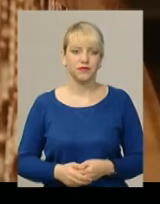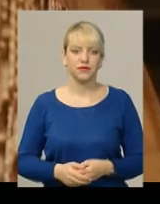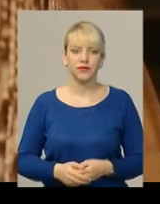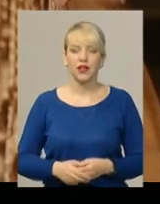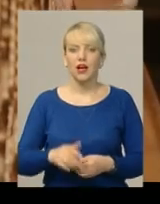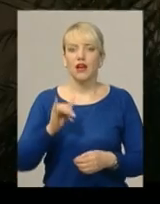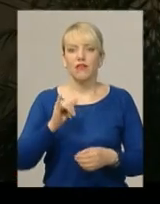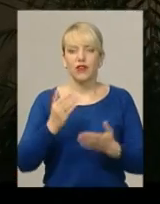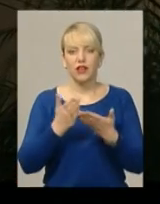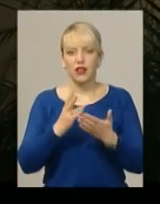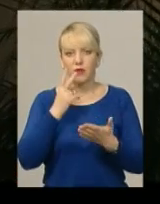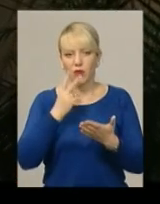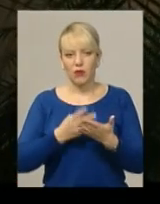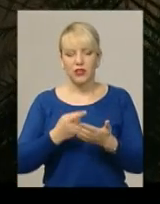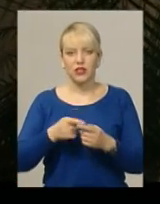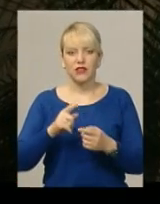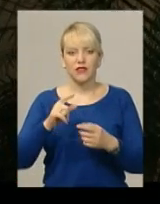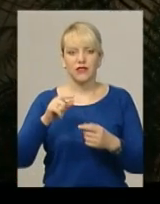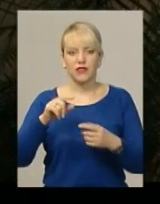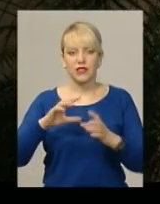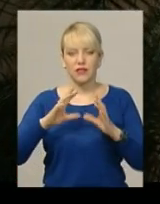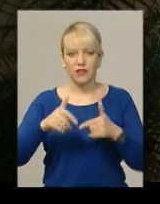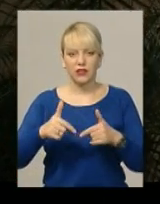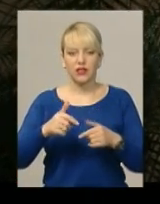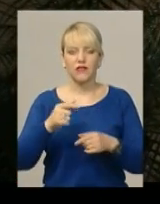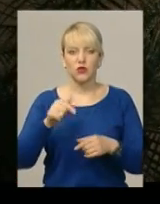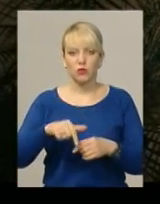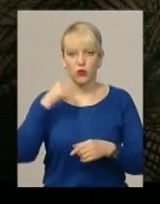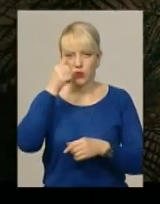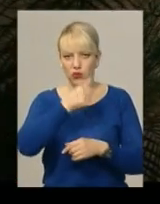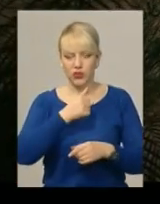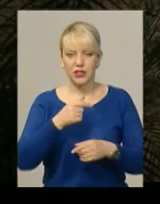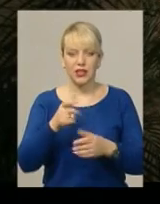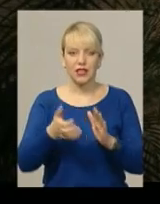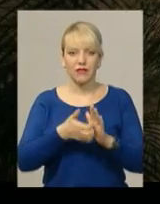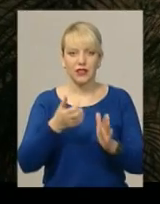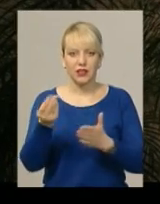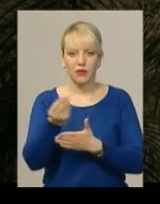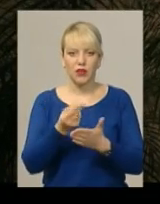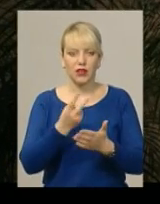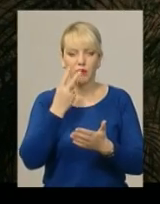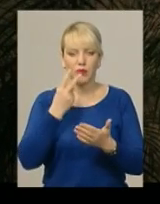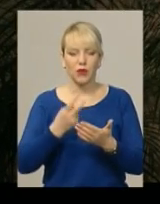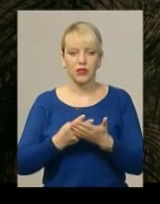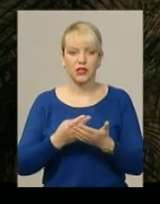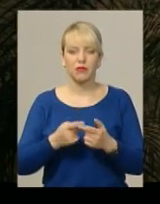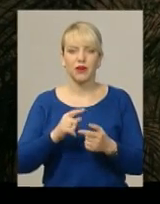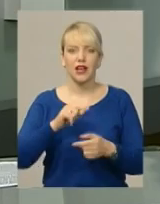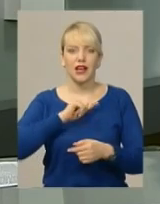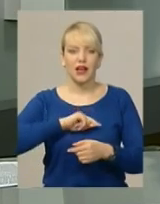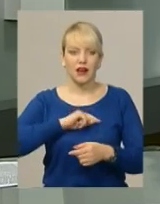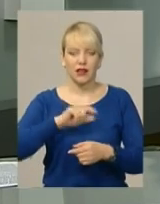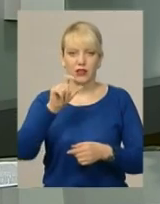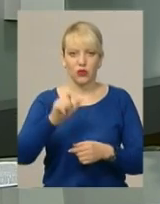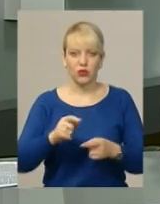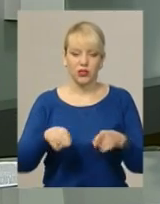Водання побачить світ у травні цьогоріч і наразі в ньому бракує ілюстрацій, які б допомогли краще уявити певну рису людину. Саме